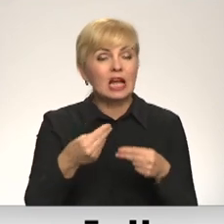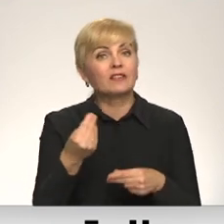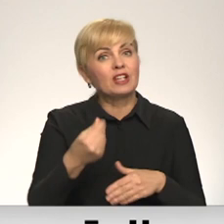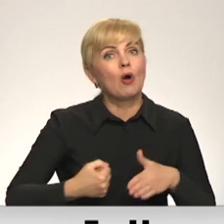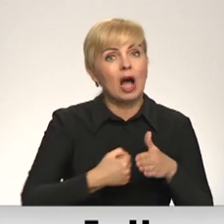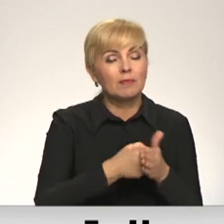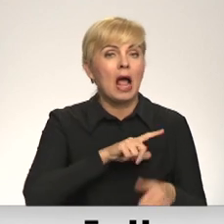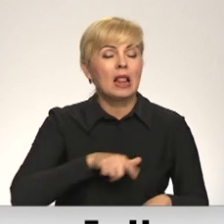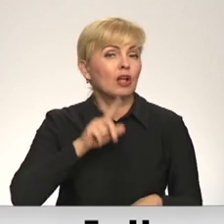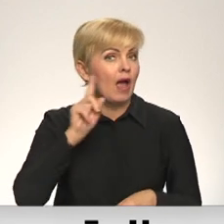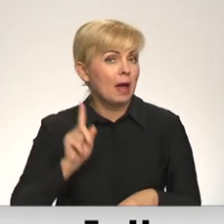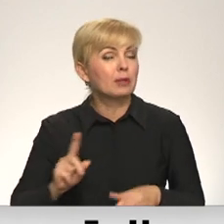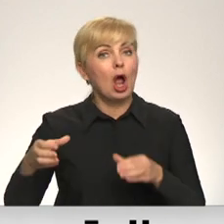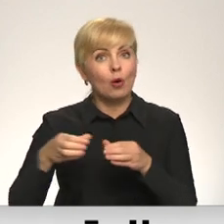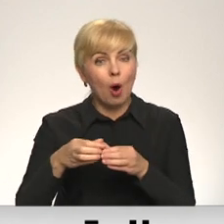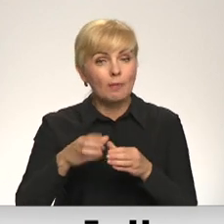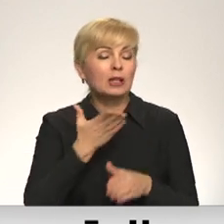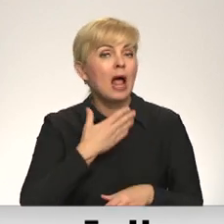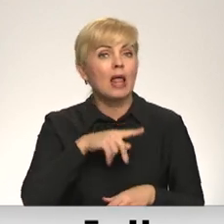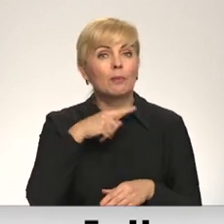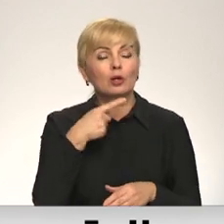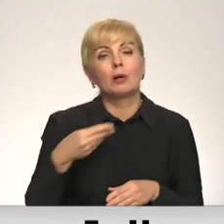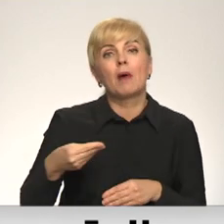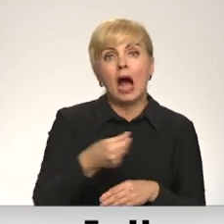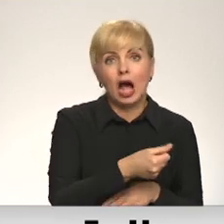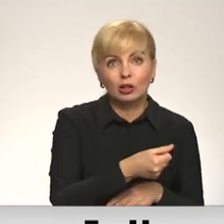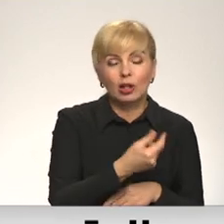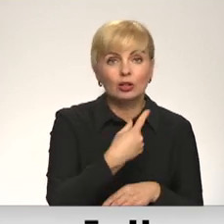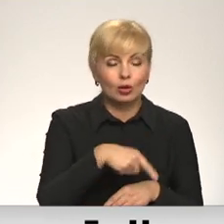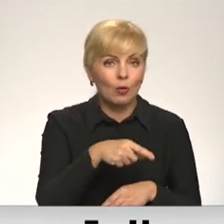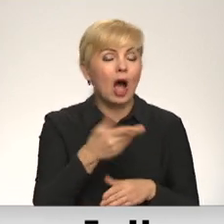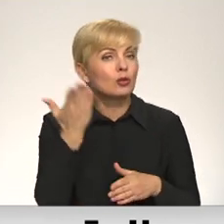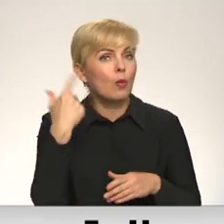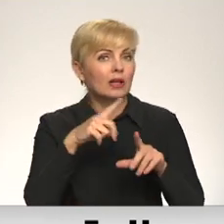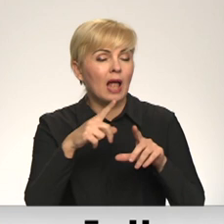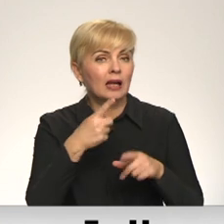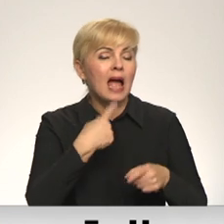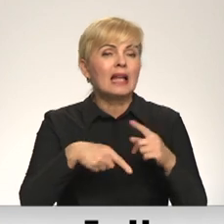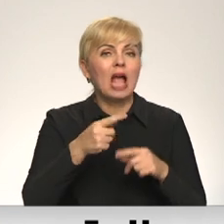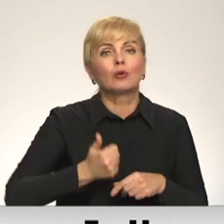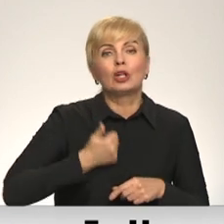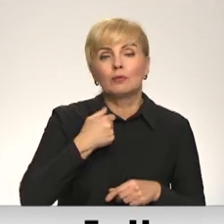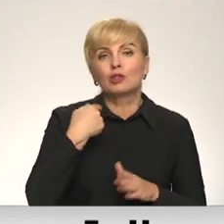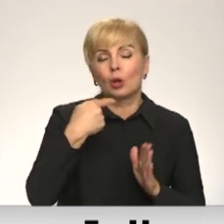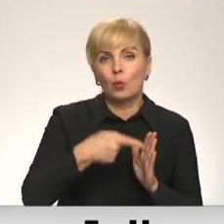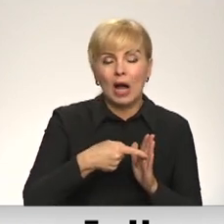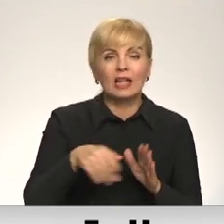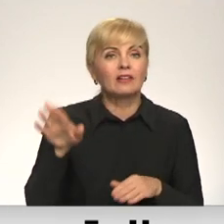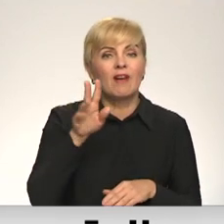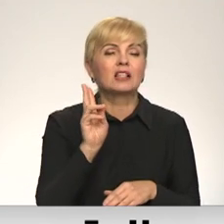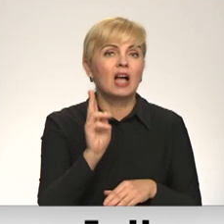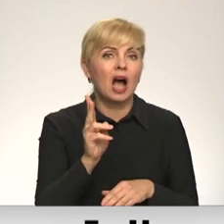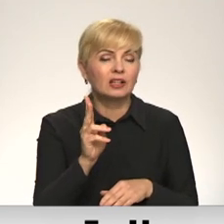atbalstu Latvijas ebreja kopienai un ar labu gribu atlīdzināt daļu no restitūcijas laikā neatbūtā īpašuma valsts noteiktās kadastrālās